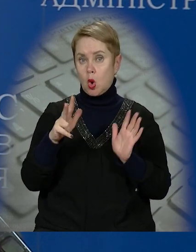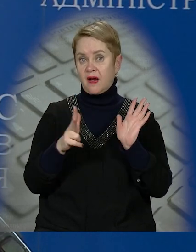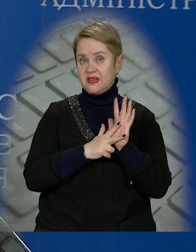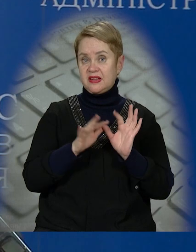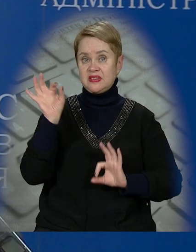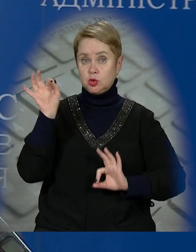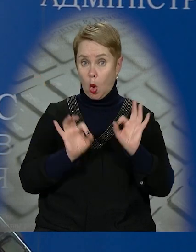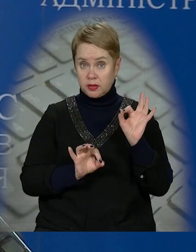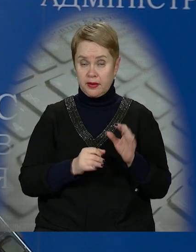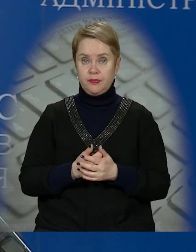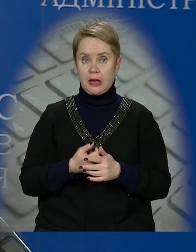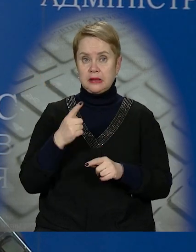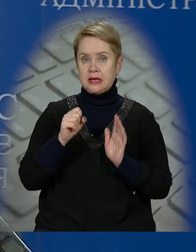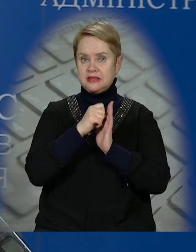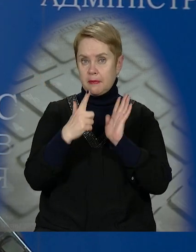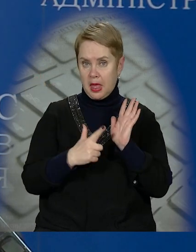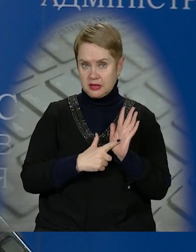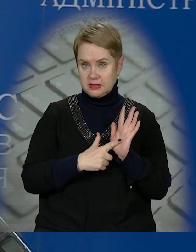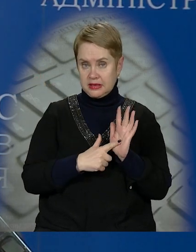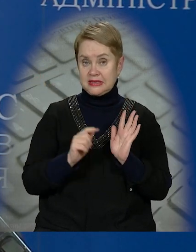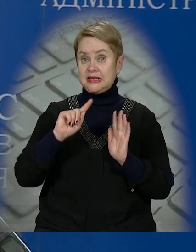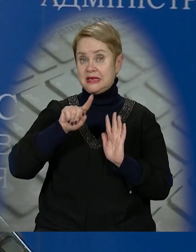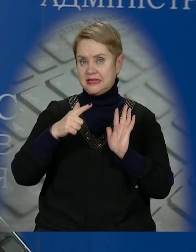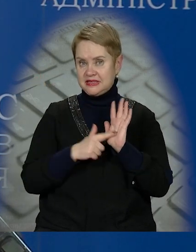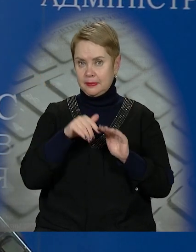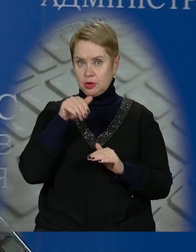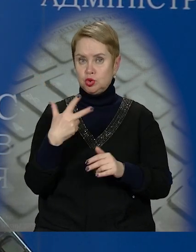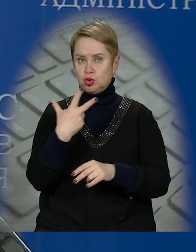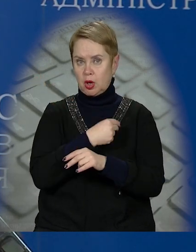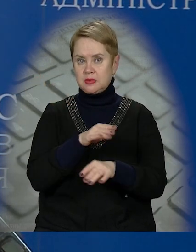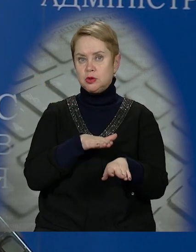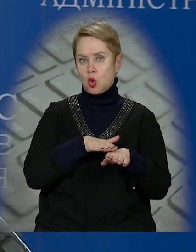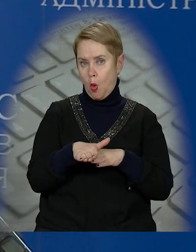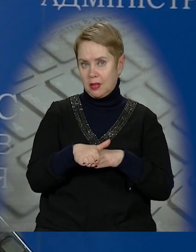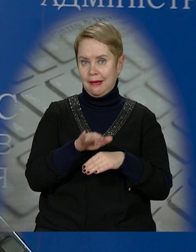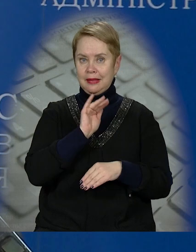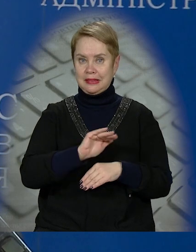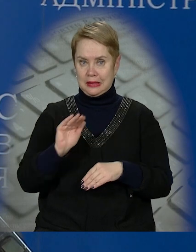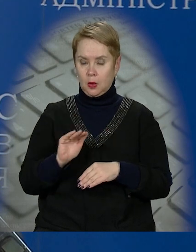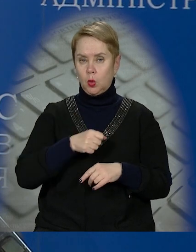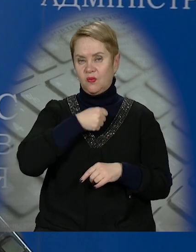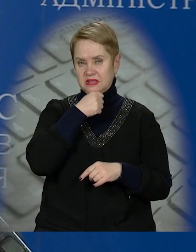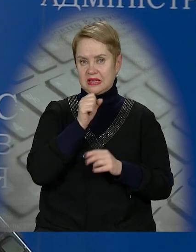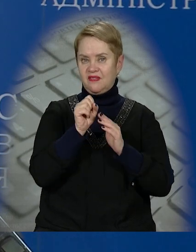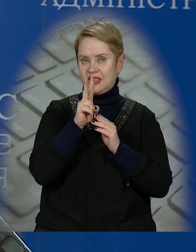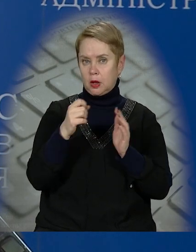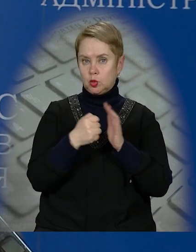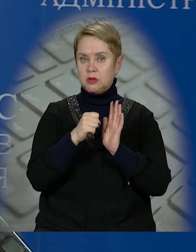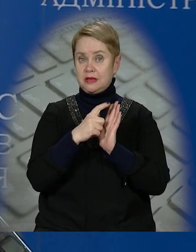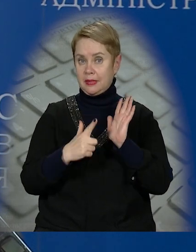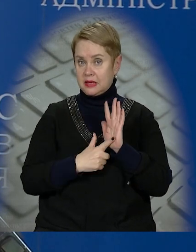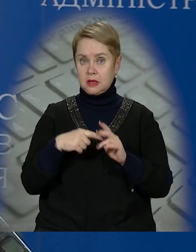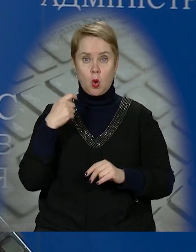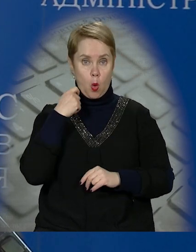48%. Та 17,7 тисяч щеплень зроблено дітям у віці від 12